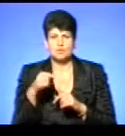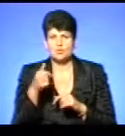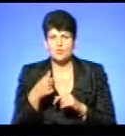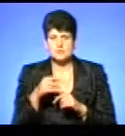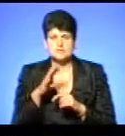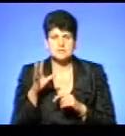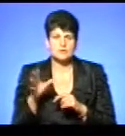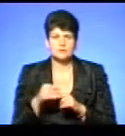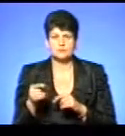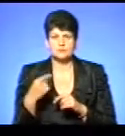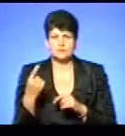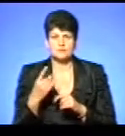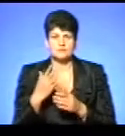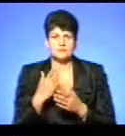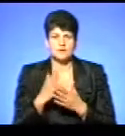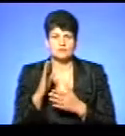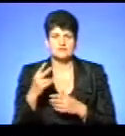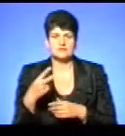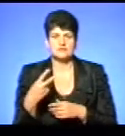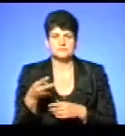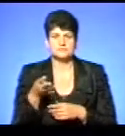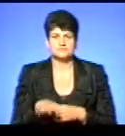Загалом на Тернопільщині їх має бути 20.